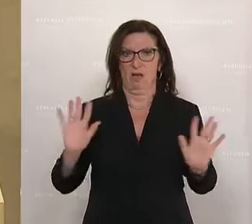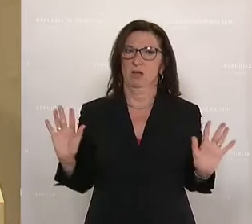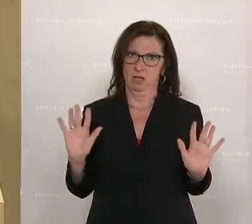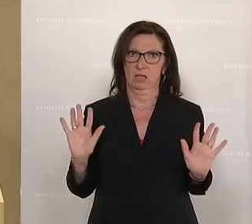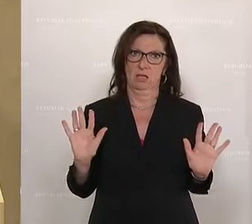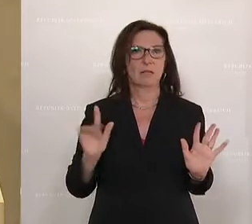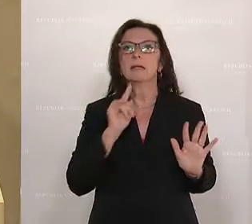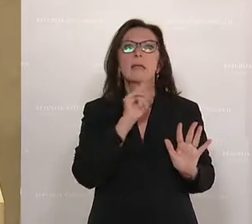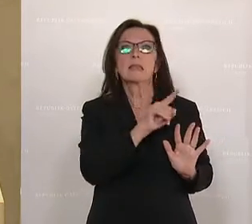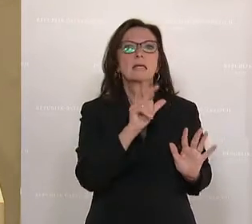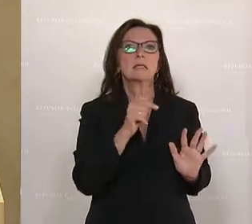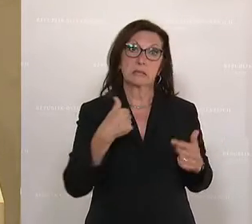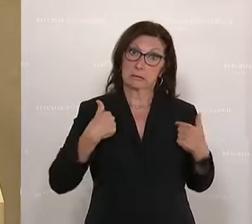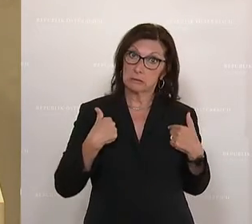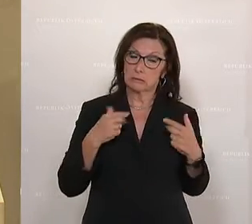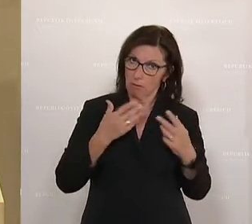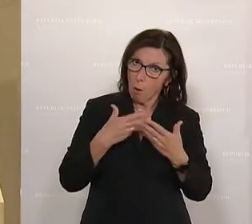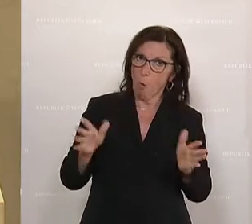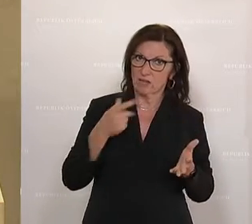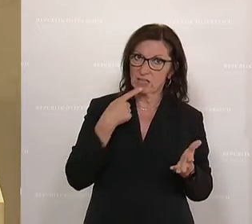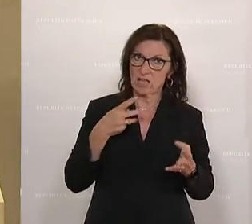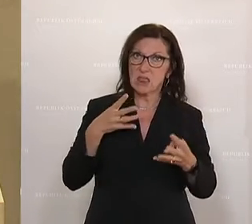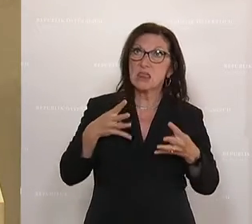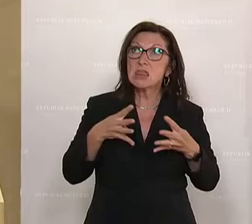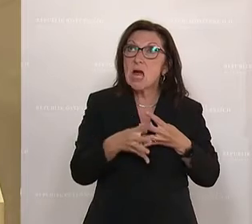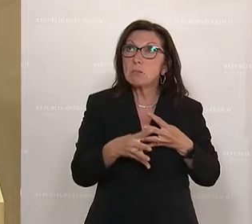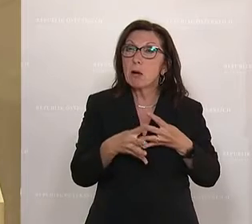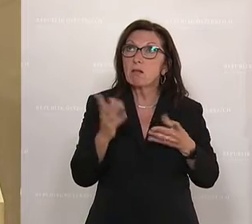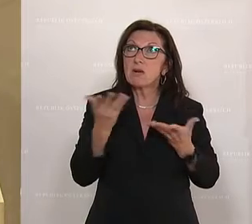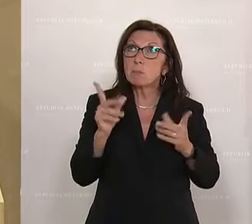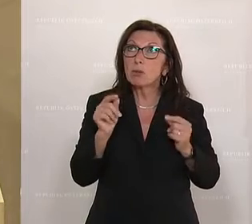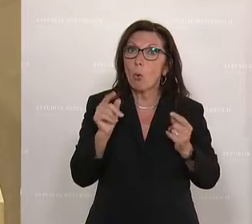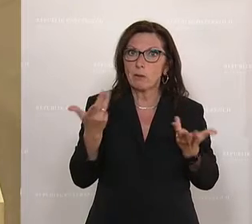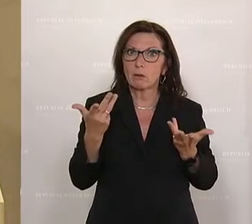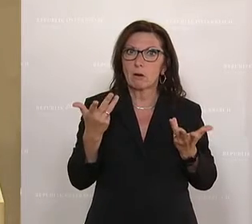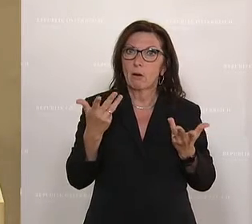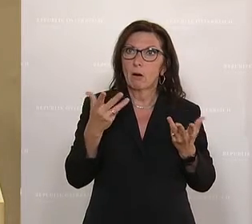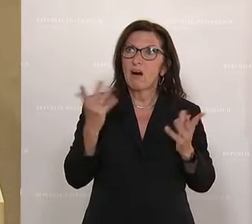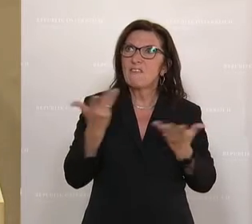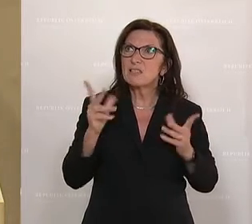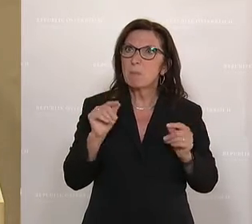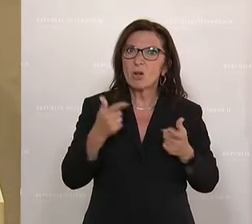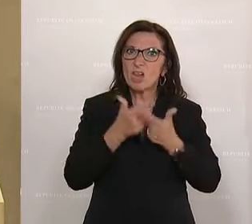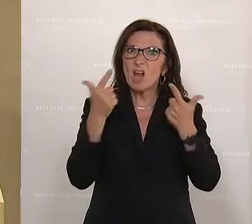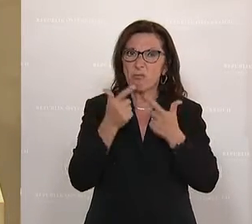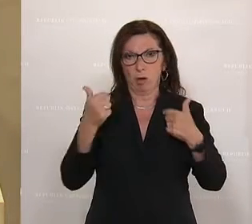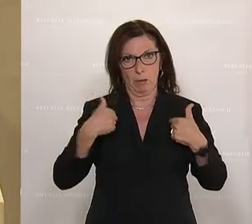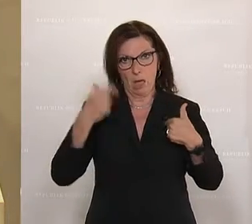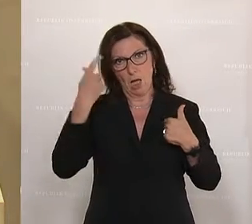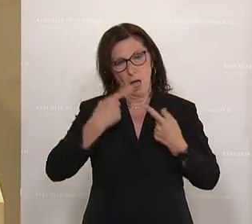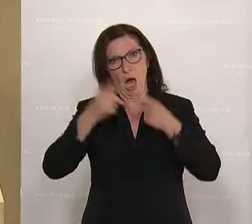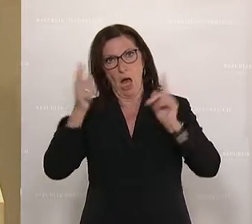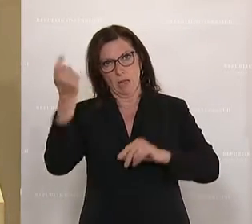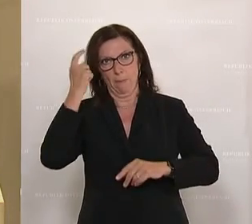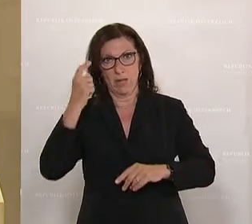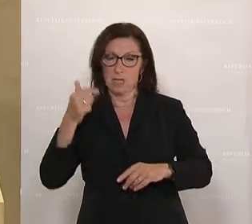nicht das, was ich ehrlich gesagt unter Transparenz und unter Beitrag zur Aufklärung verstehe, sondern das, was ich darunter